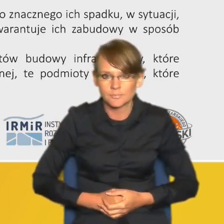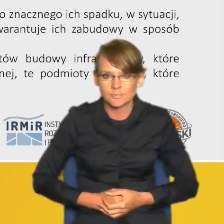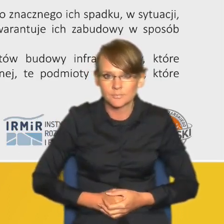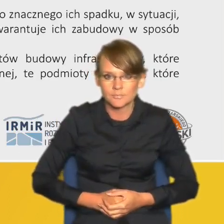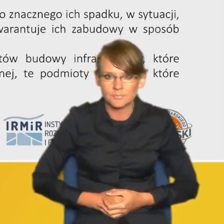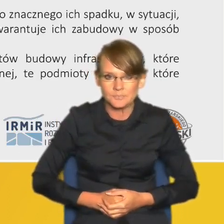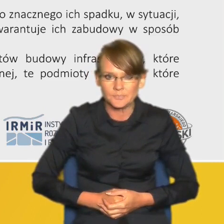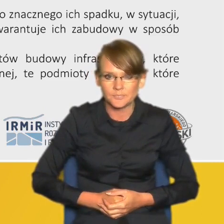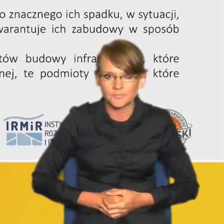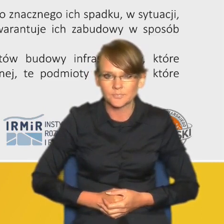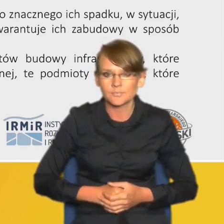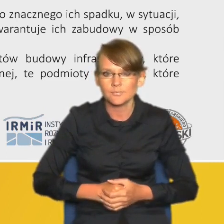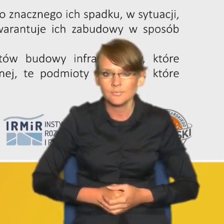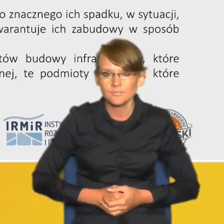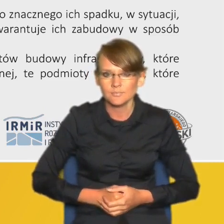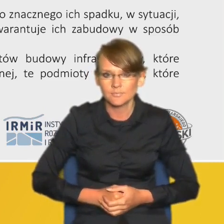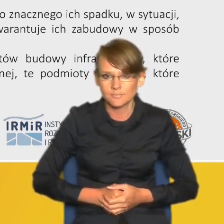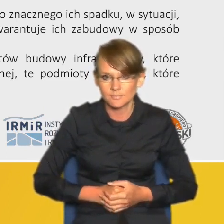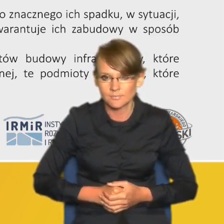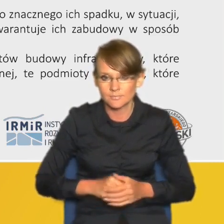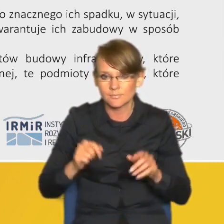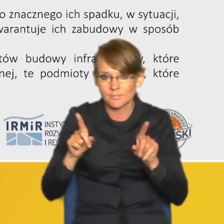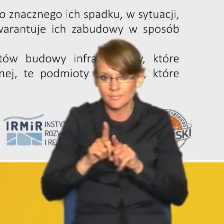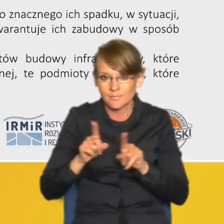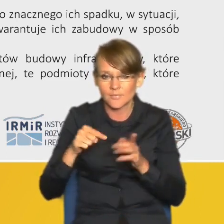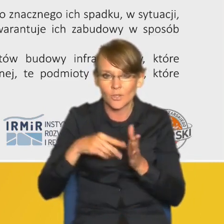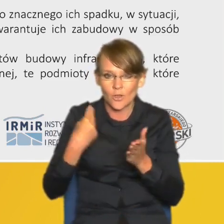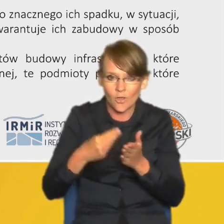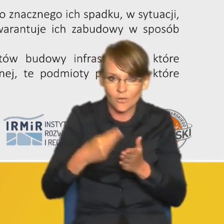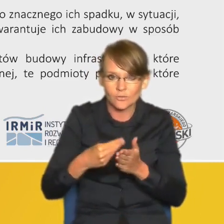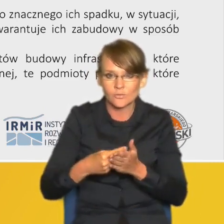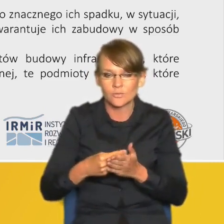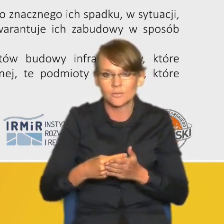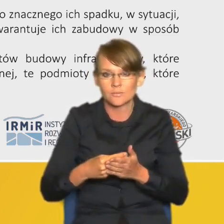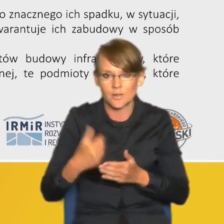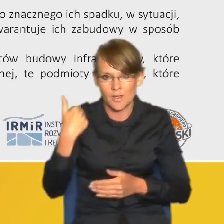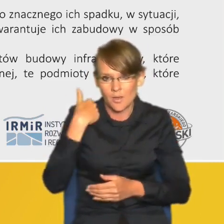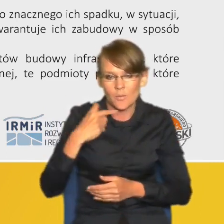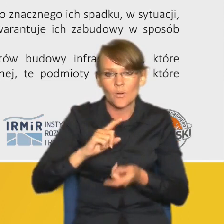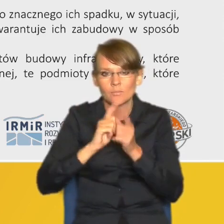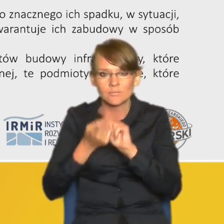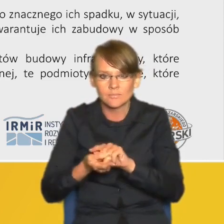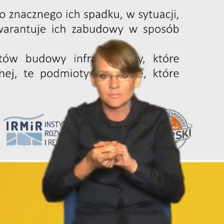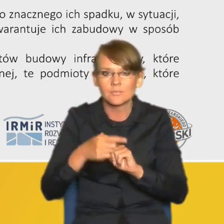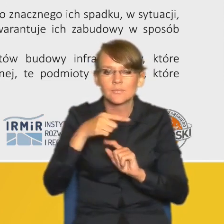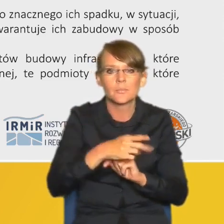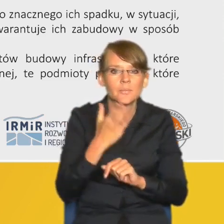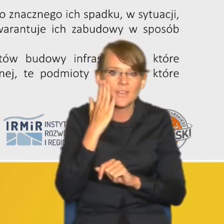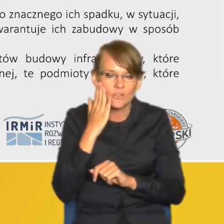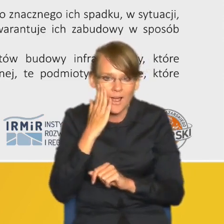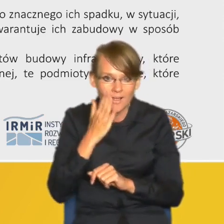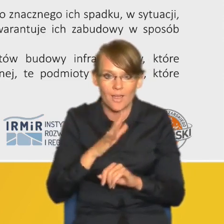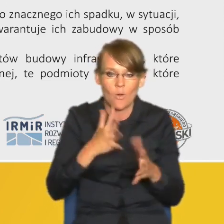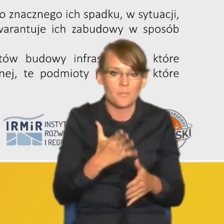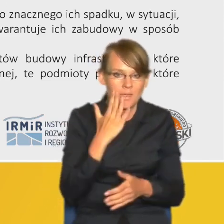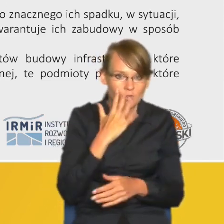już konkretne jednostki mieszkalne przyjęliśmy w tych badaniach mieszkanie 50